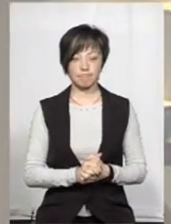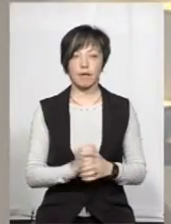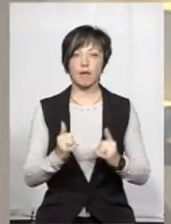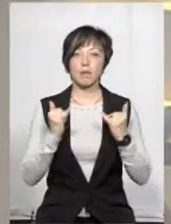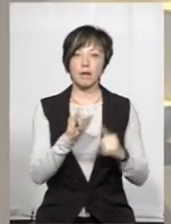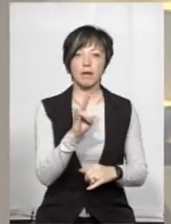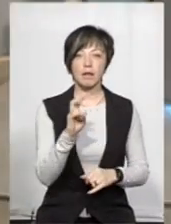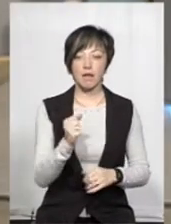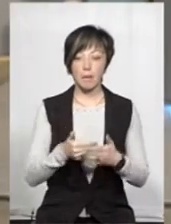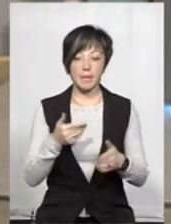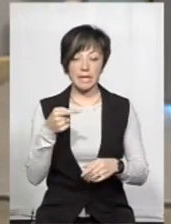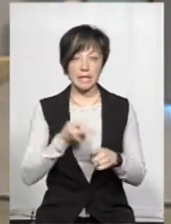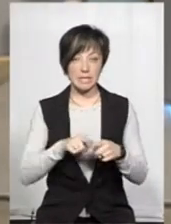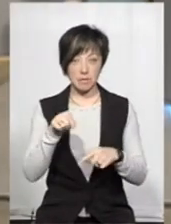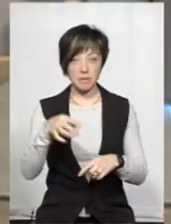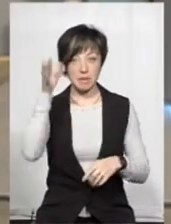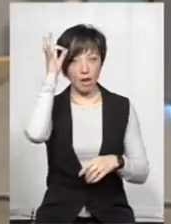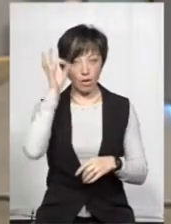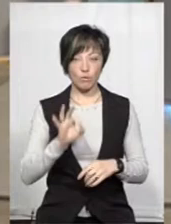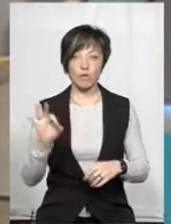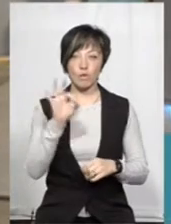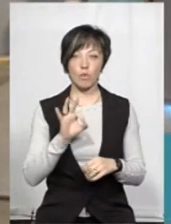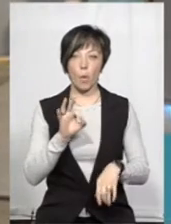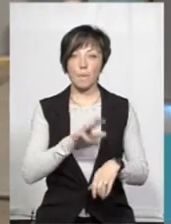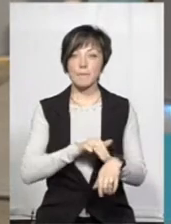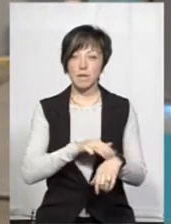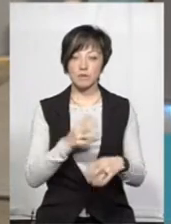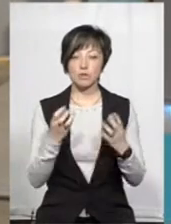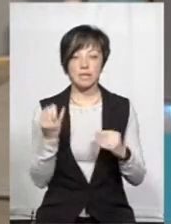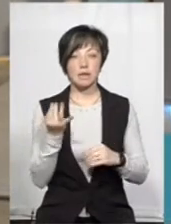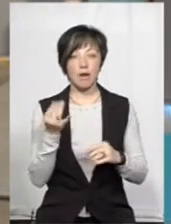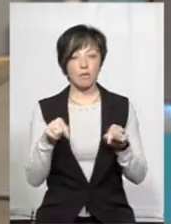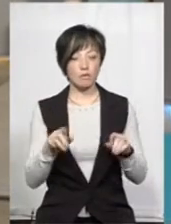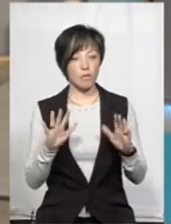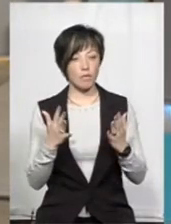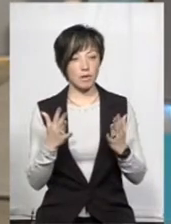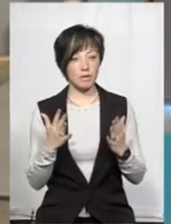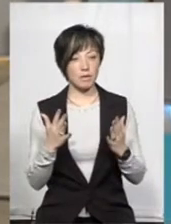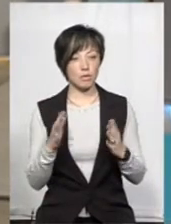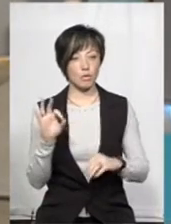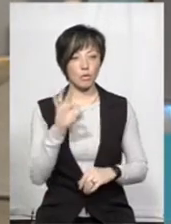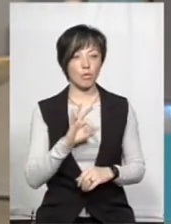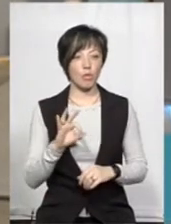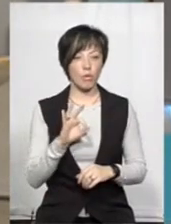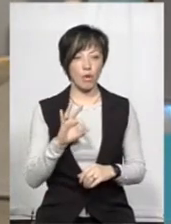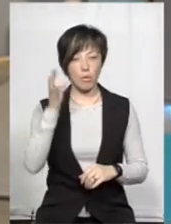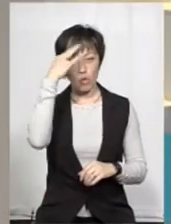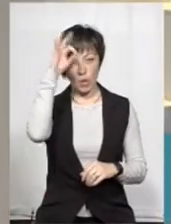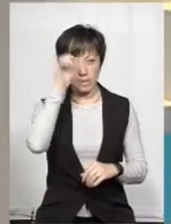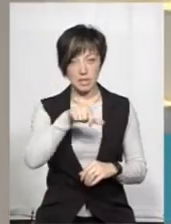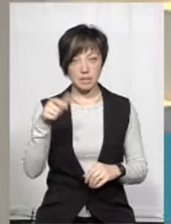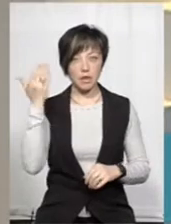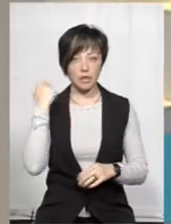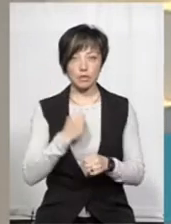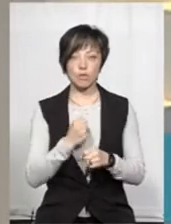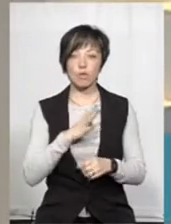Пані Інна, от ви якраз перед цим згадували про міліцію ще. Оцікаво в цьому випадку. Йдеться про поліцейських, які